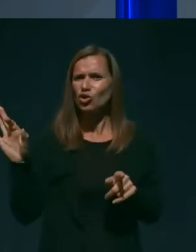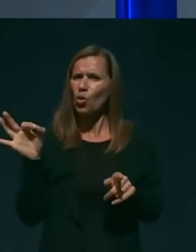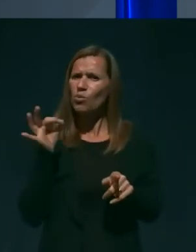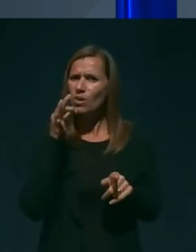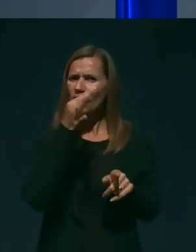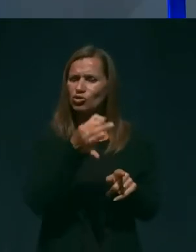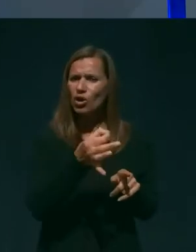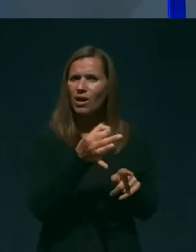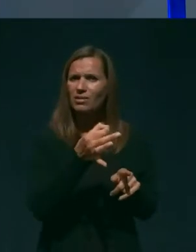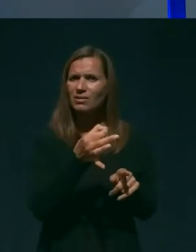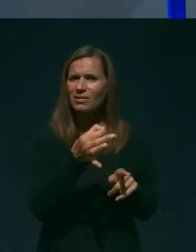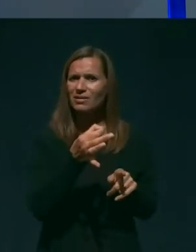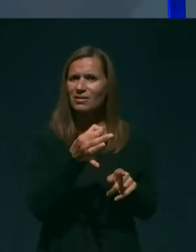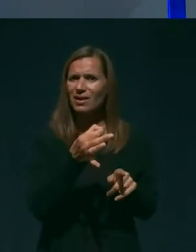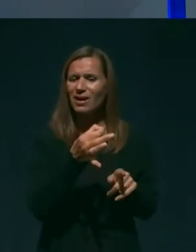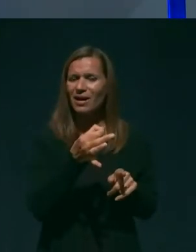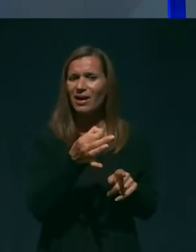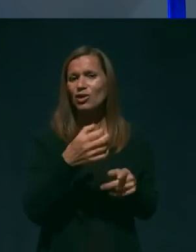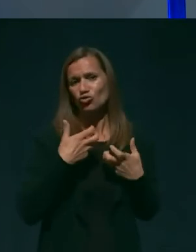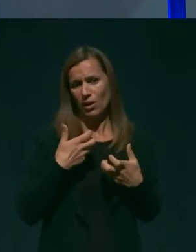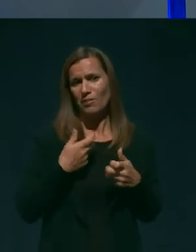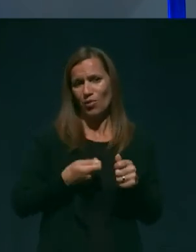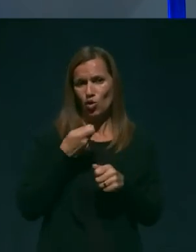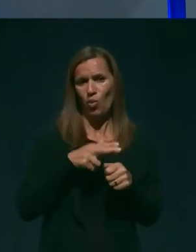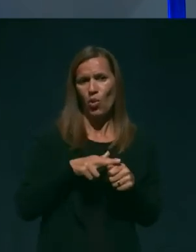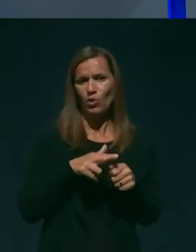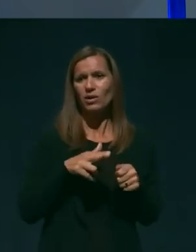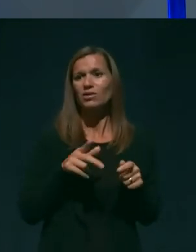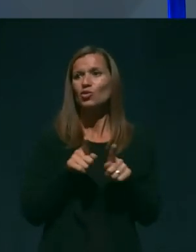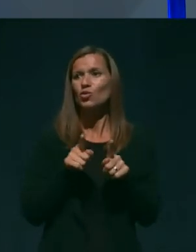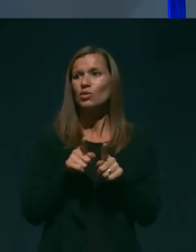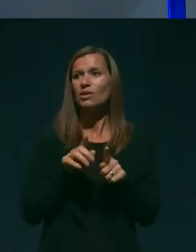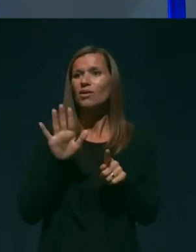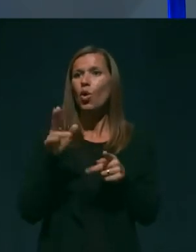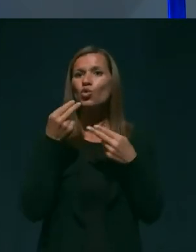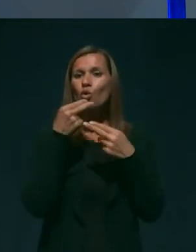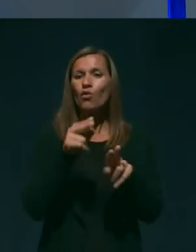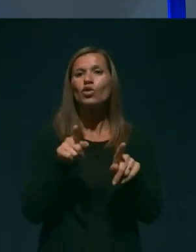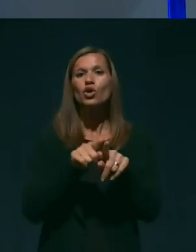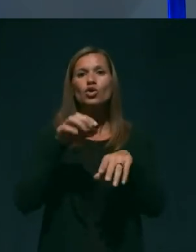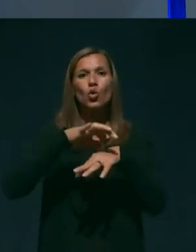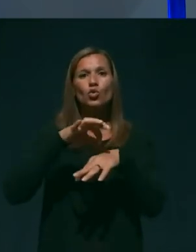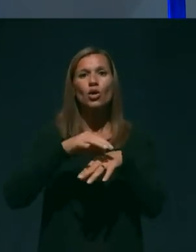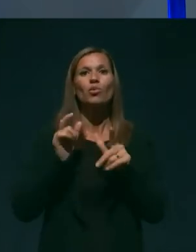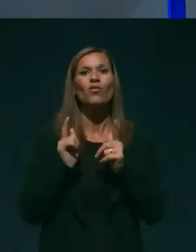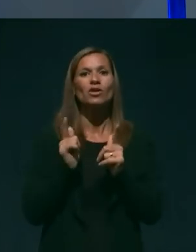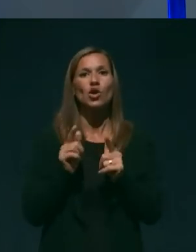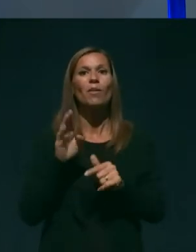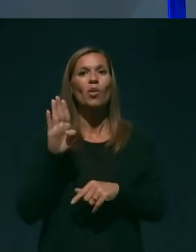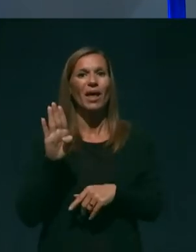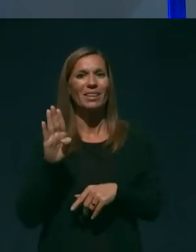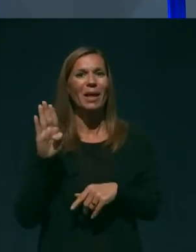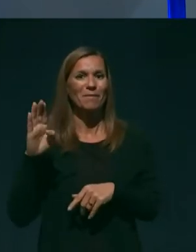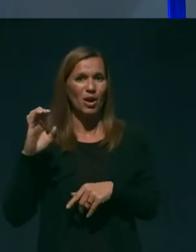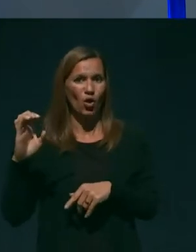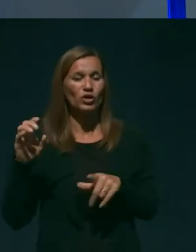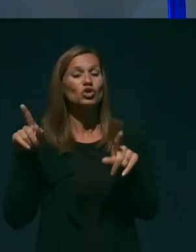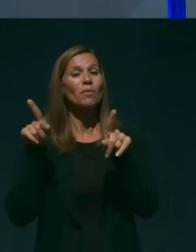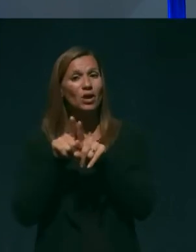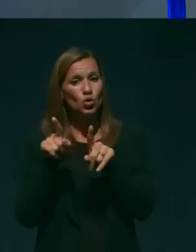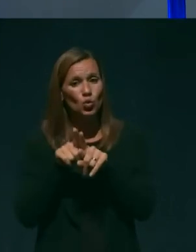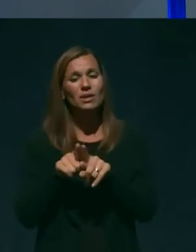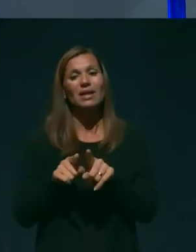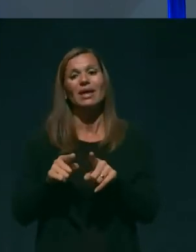želite dopolniti s svojim odgovorom tudi profesorica, doktorica Bojana Bejovič in tudi direktor bolnišnice